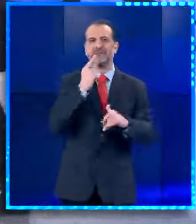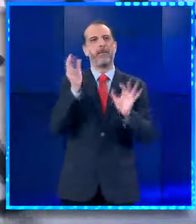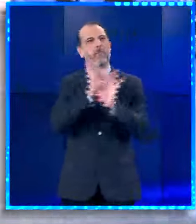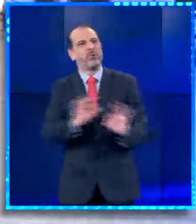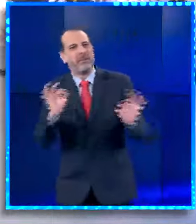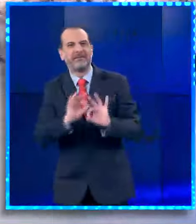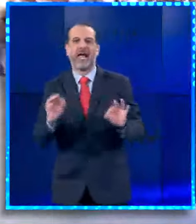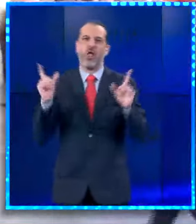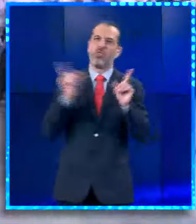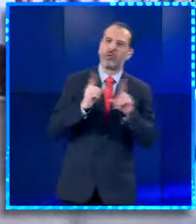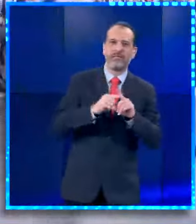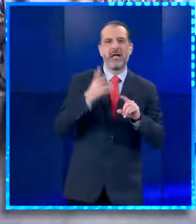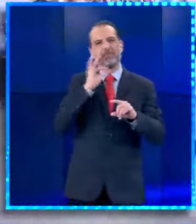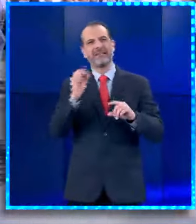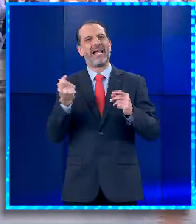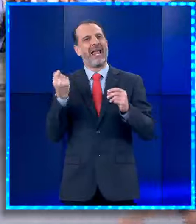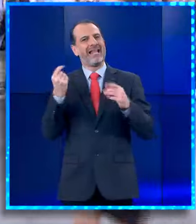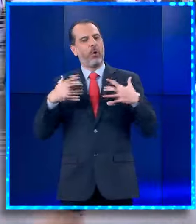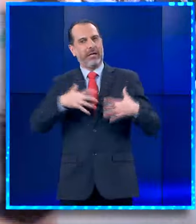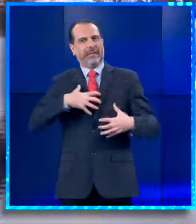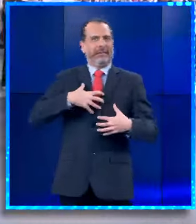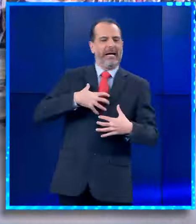ευχάριστο άγχος πάντα με χαμόγελα.